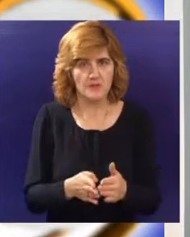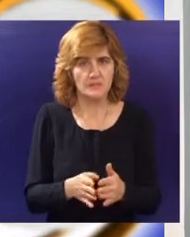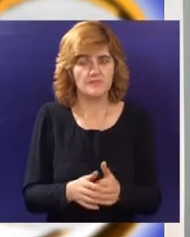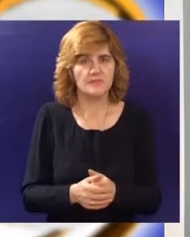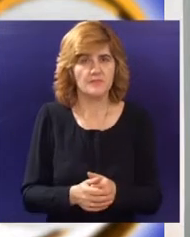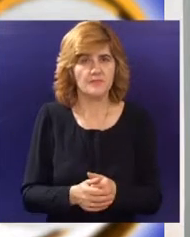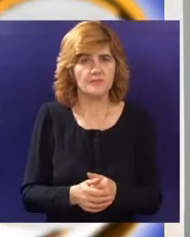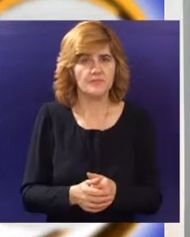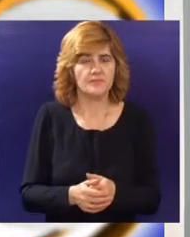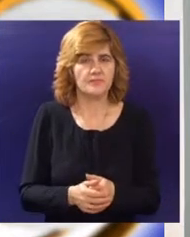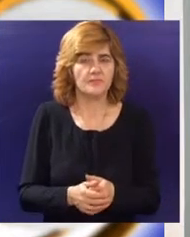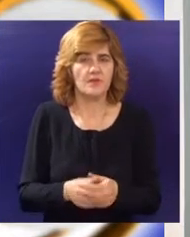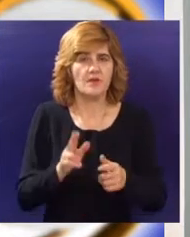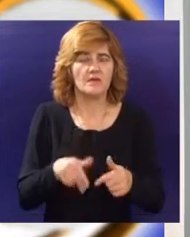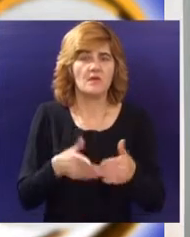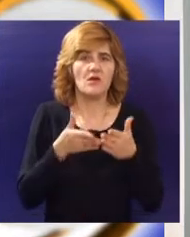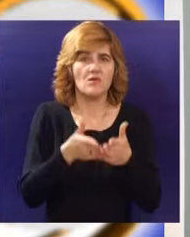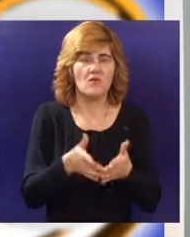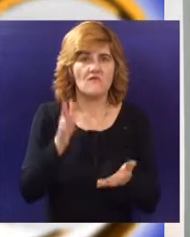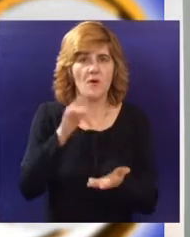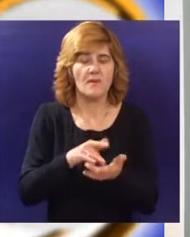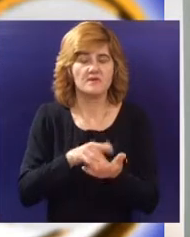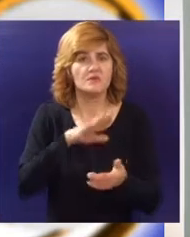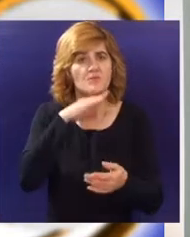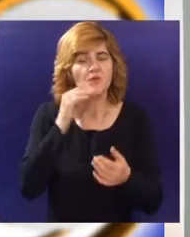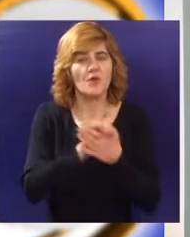lik i delo kolega